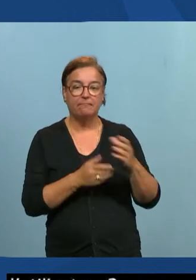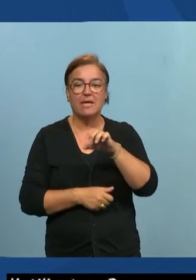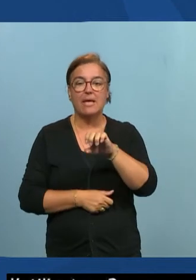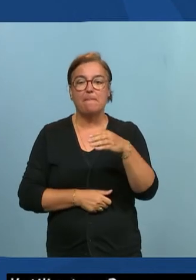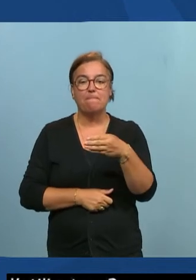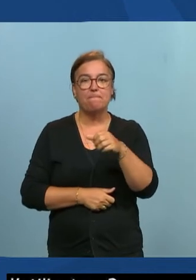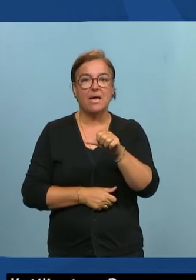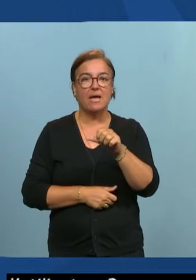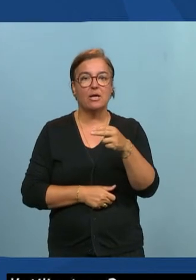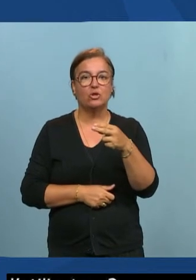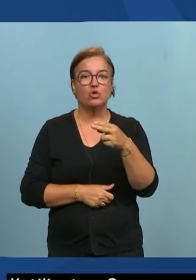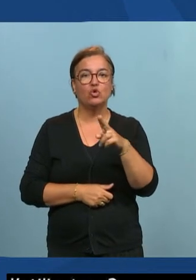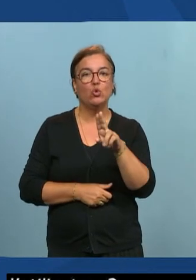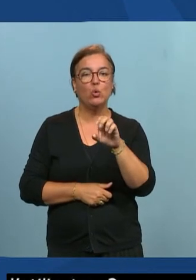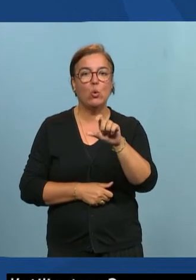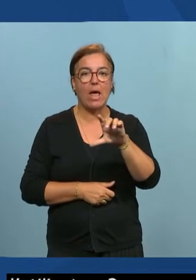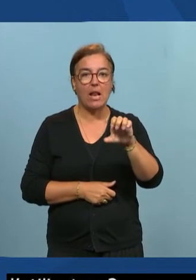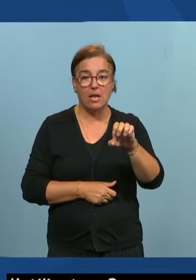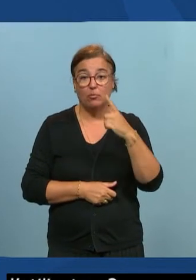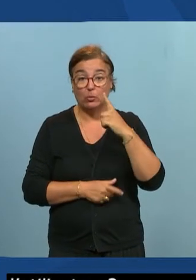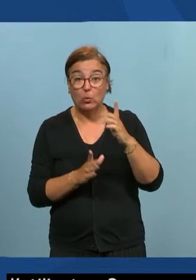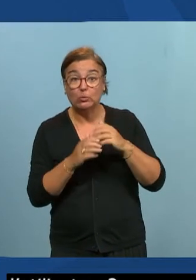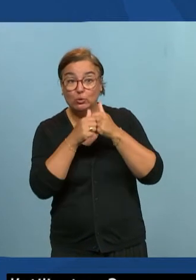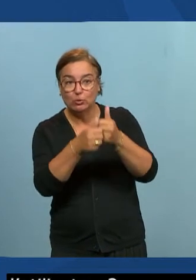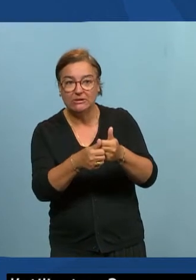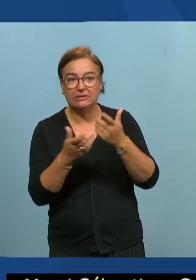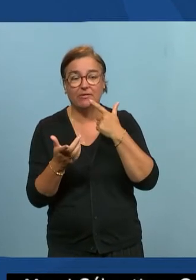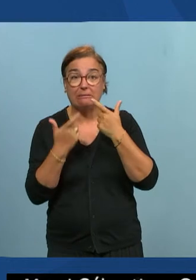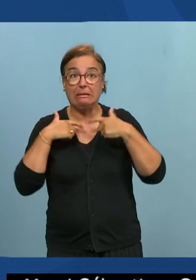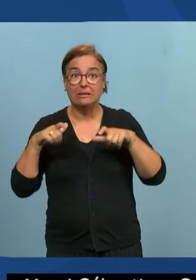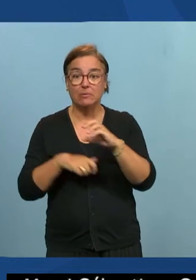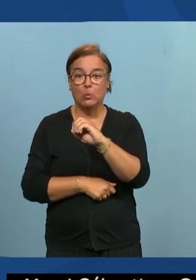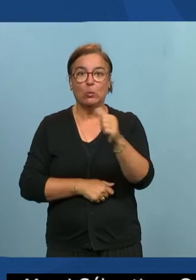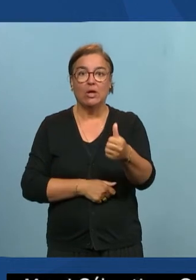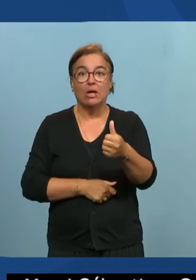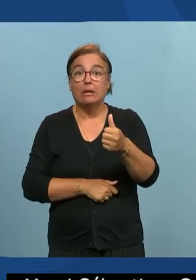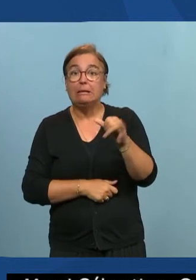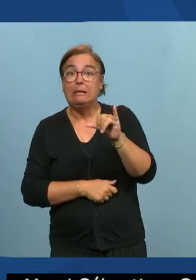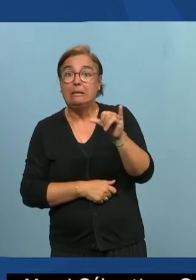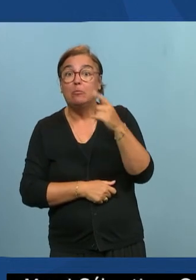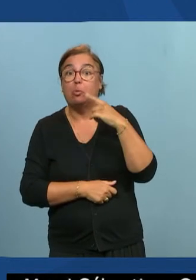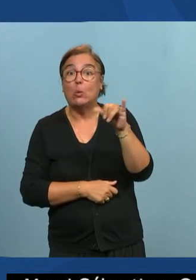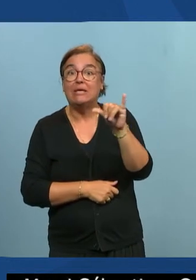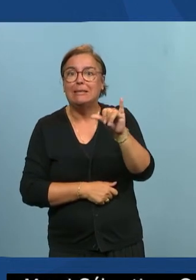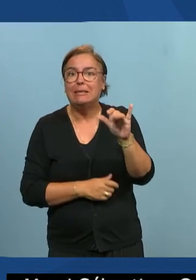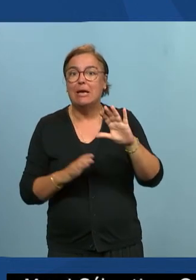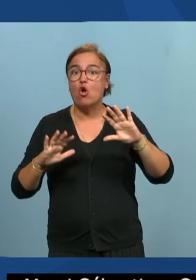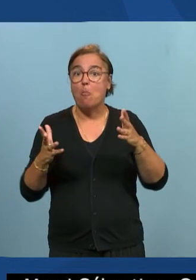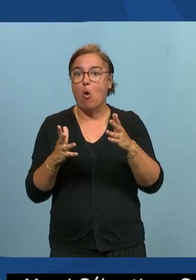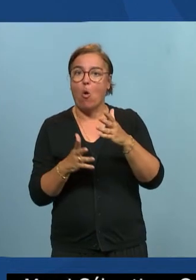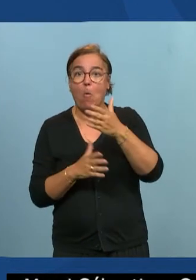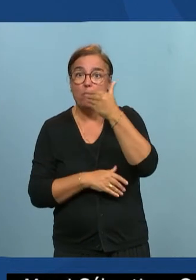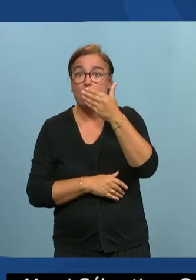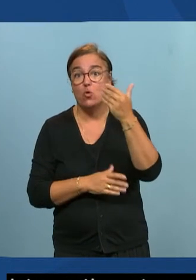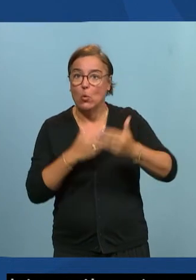pour la suite de savoir sur l'accessibilité numérique et comment qui est concerné et comment on peut essayer d'améliorer les